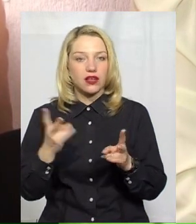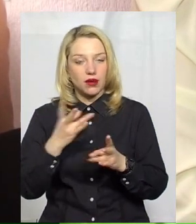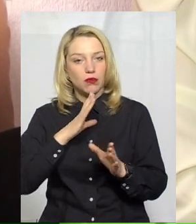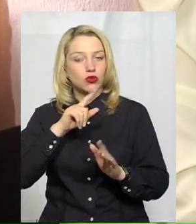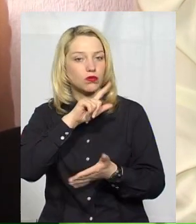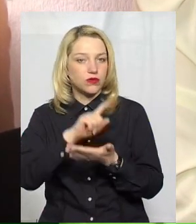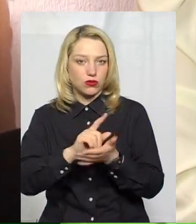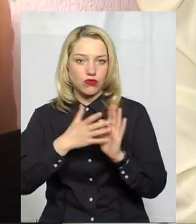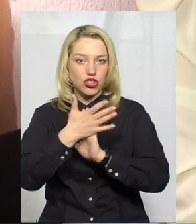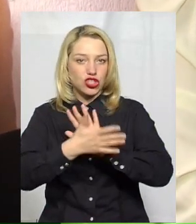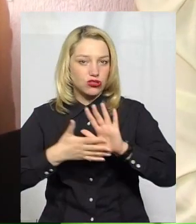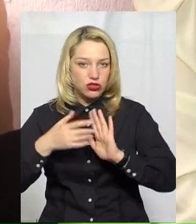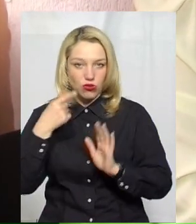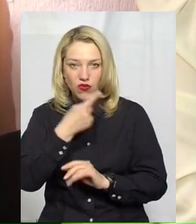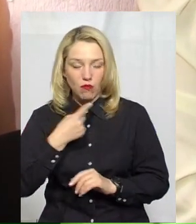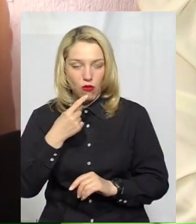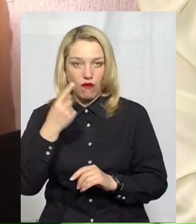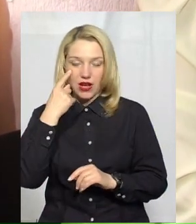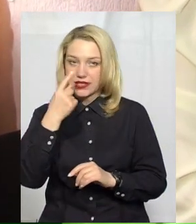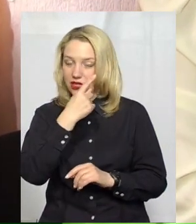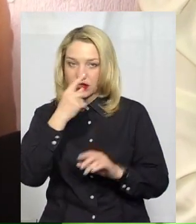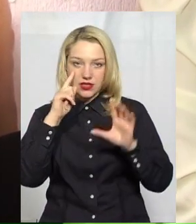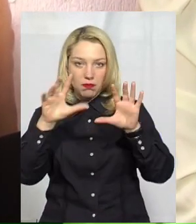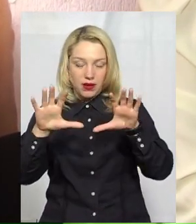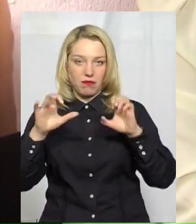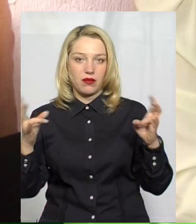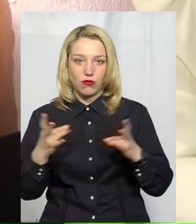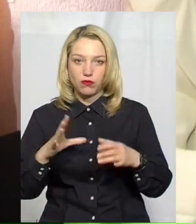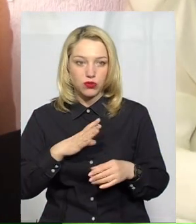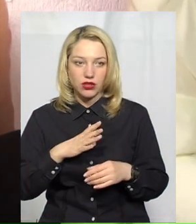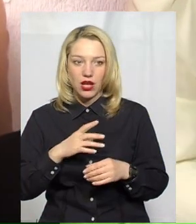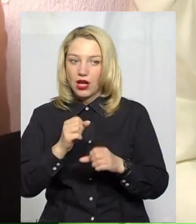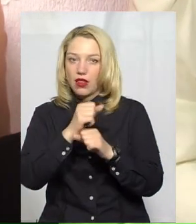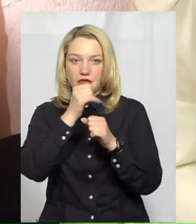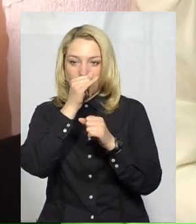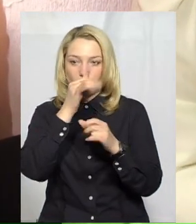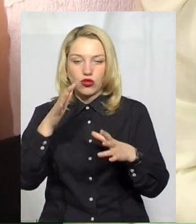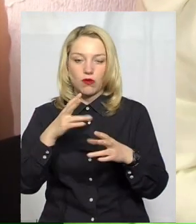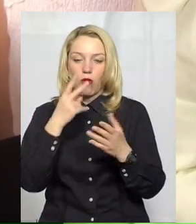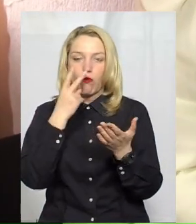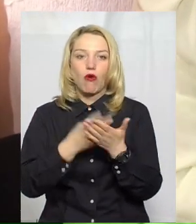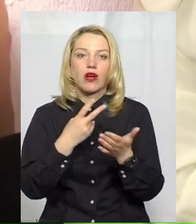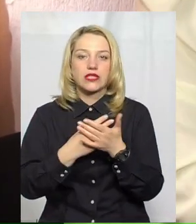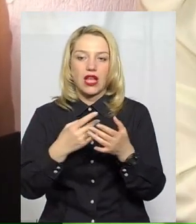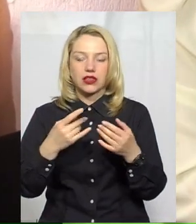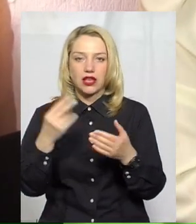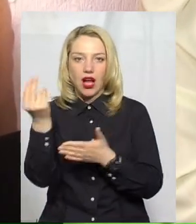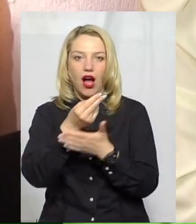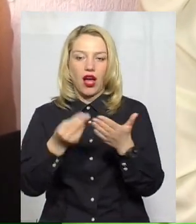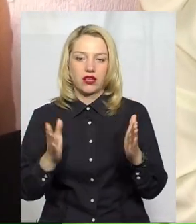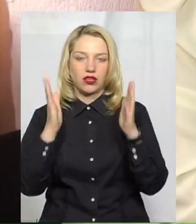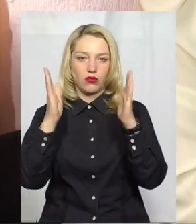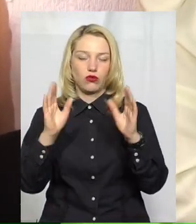бути пояснення, і зурове має бути сприймання. Тобто не можна показати їм тільки картинку одну і